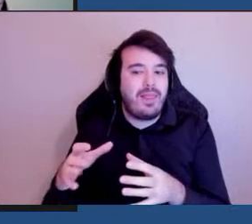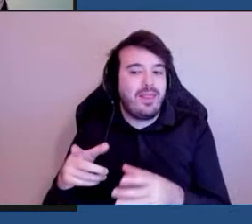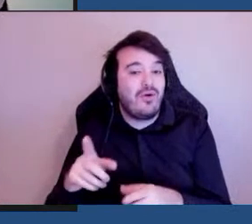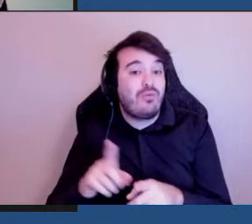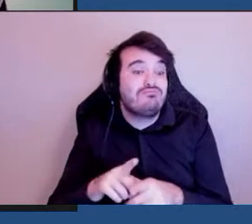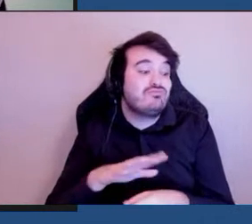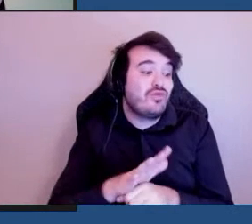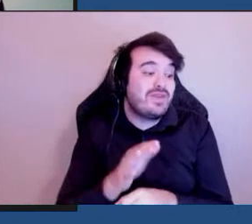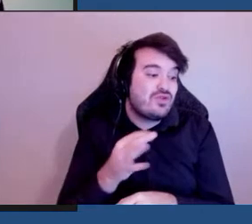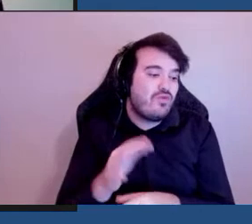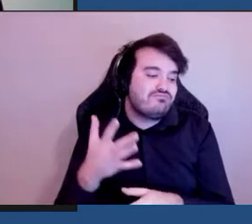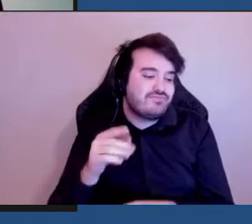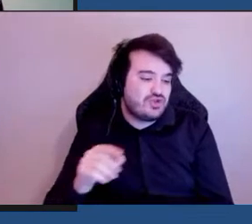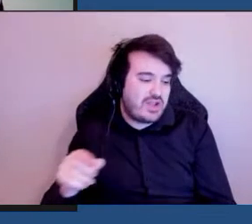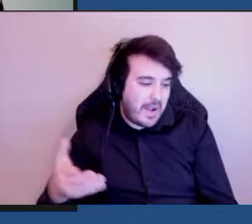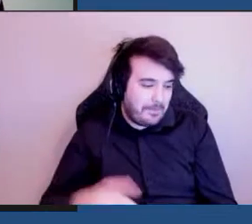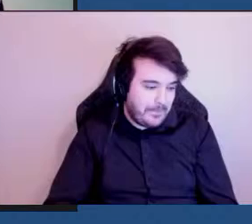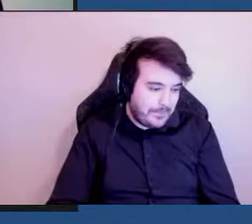etc